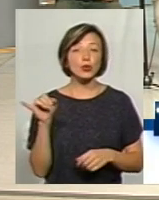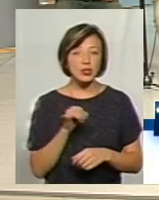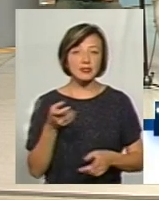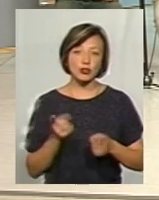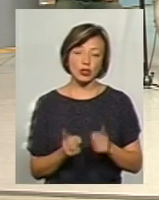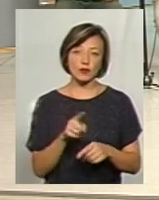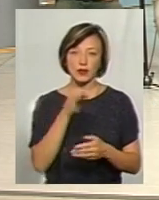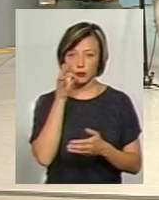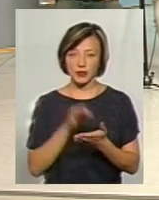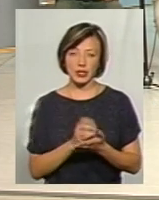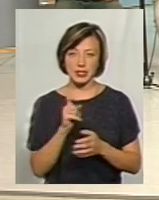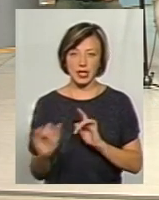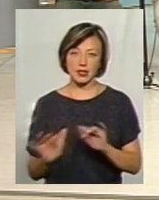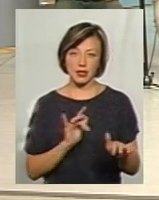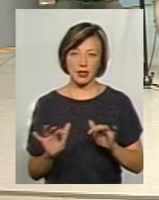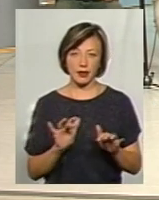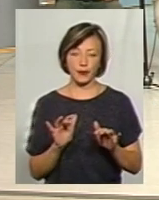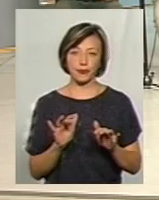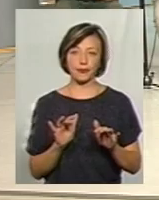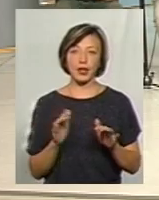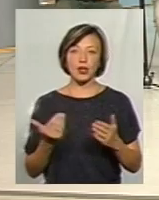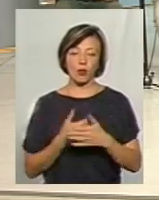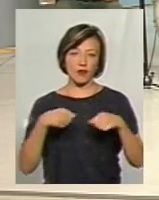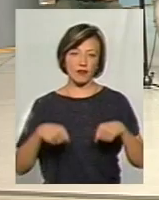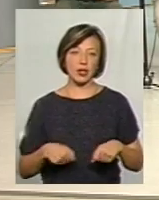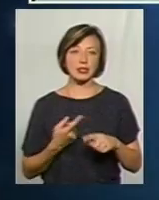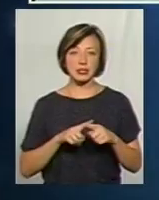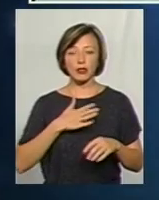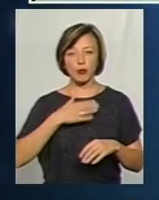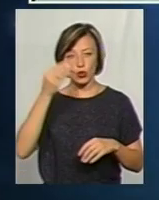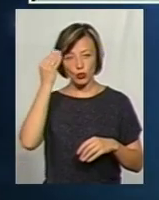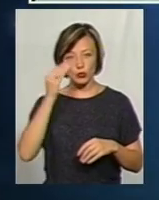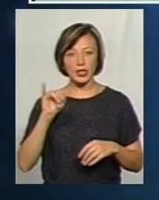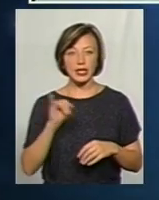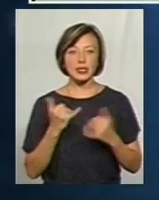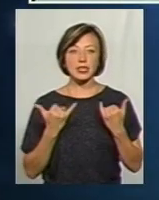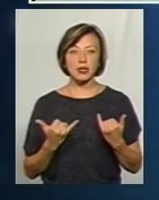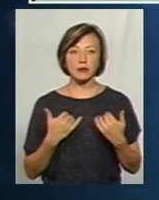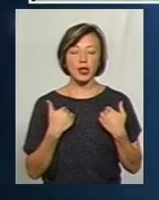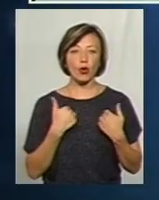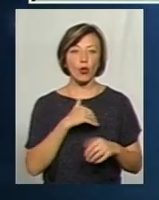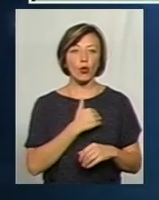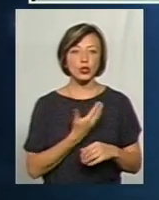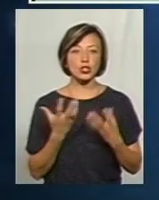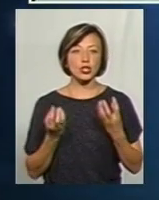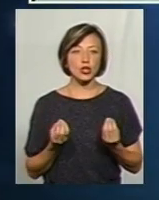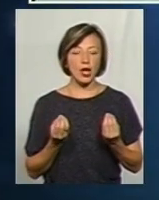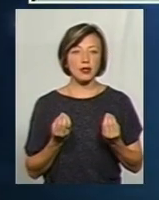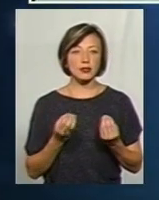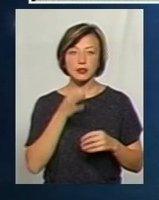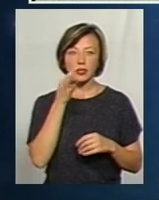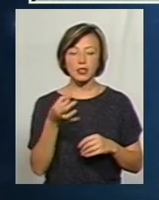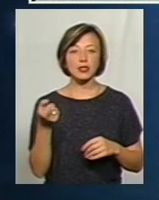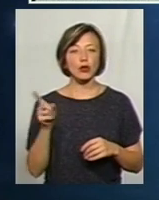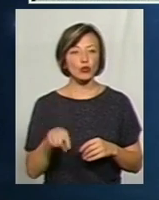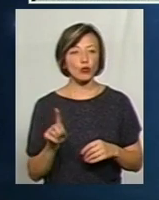звичайно, щоб вони відповідали за дії нової влади. Це на мою думку. І зараз мені хочеться ще зауважити